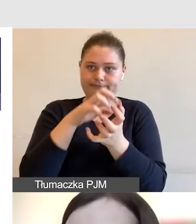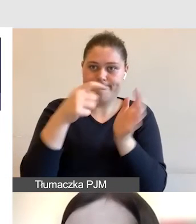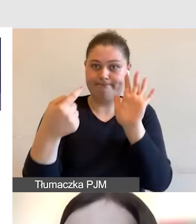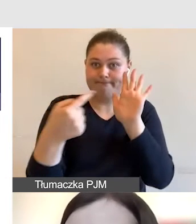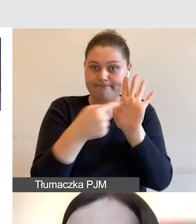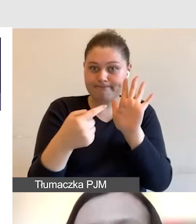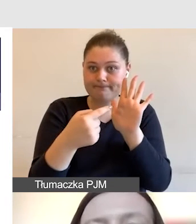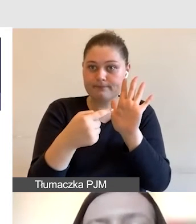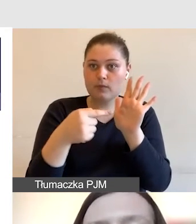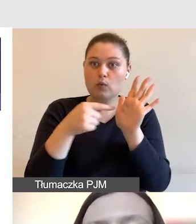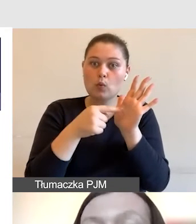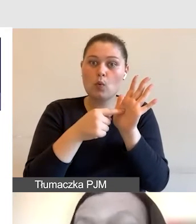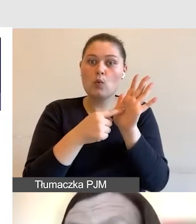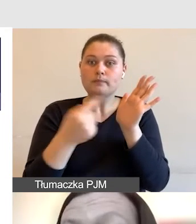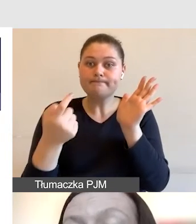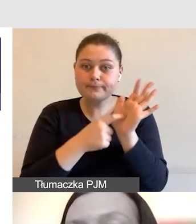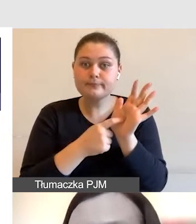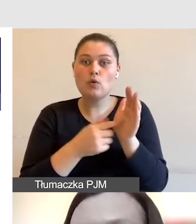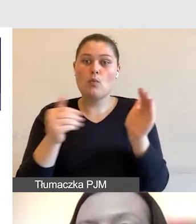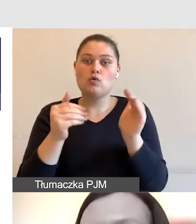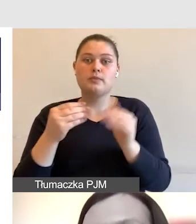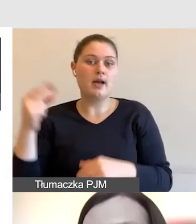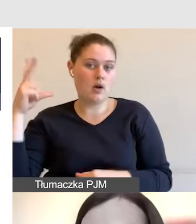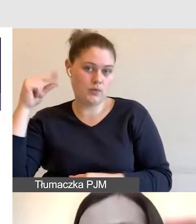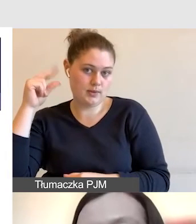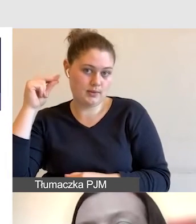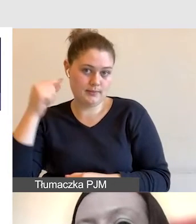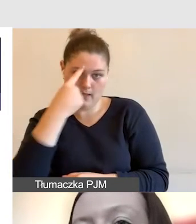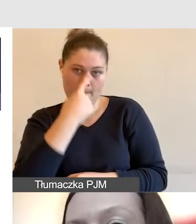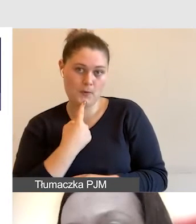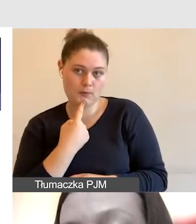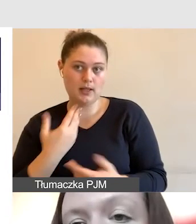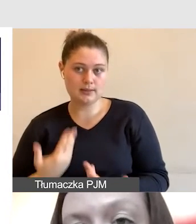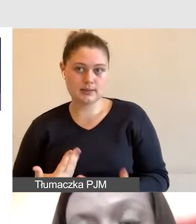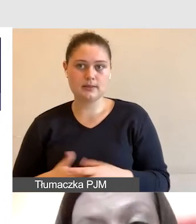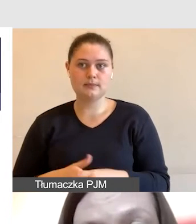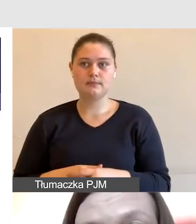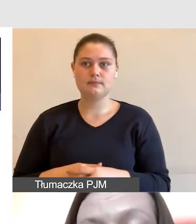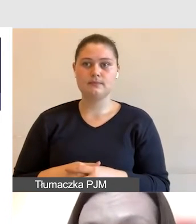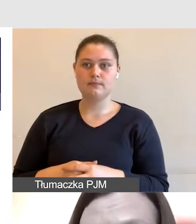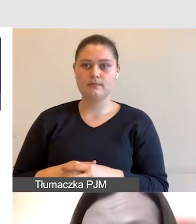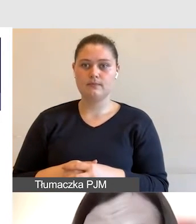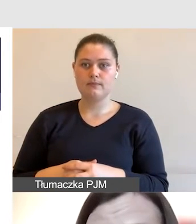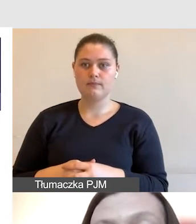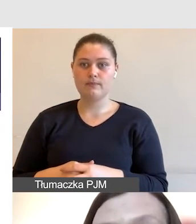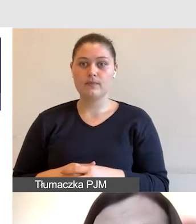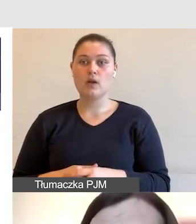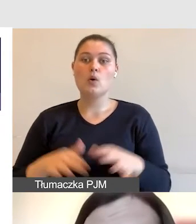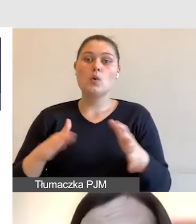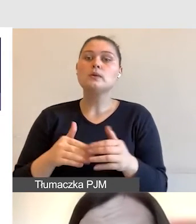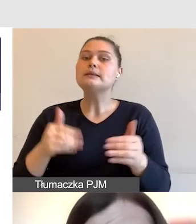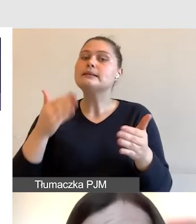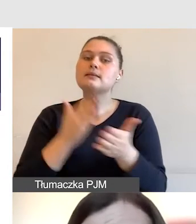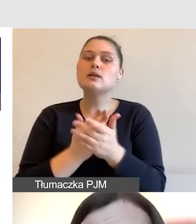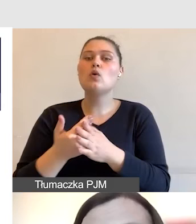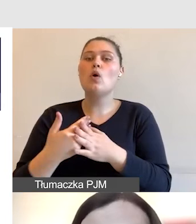audiodeskrypcję, ukrytą, zamkniętą audiodeskrypcję tylko dla tych, którzy jej potrzebują. To